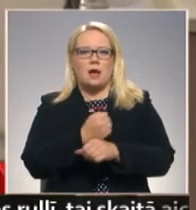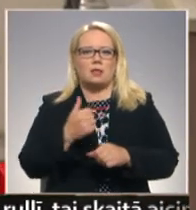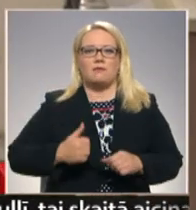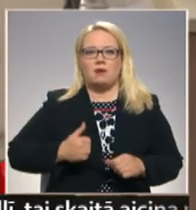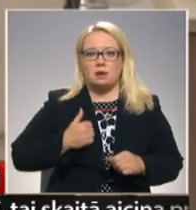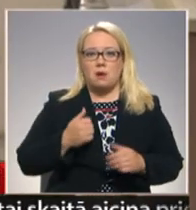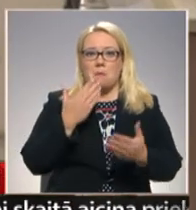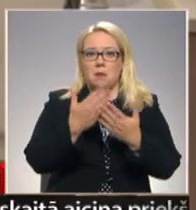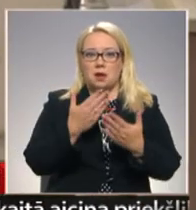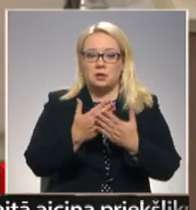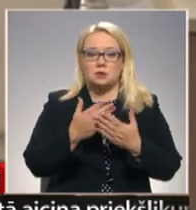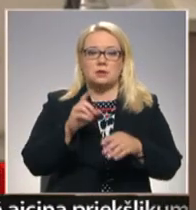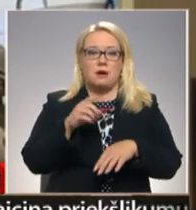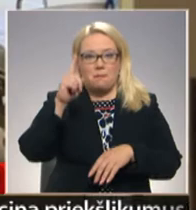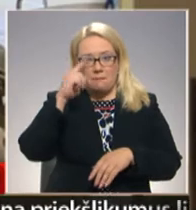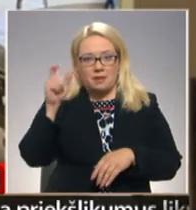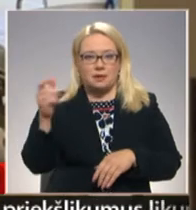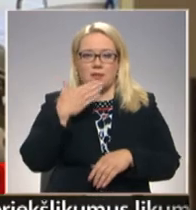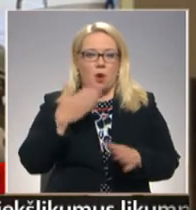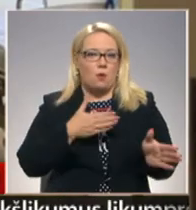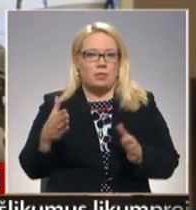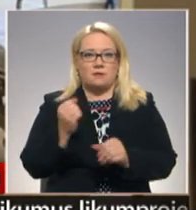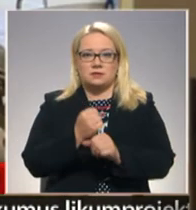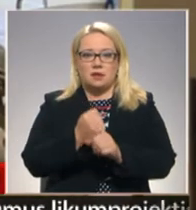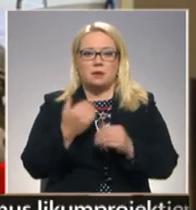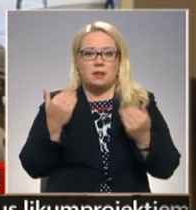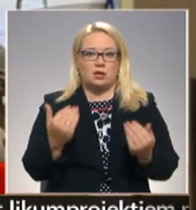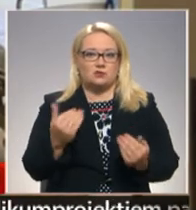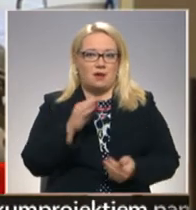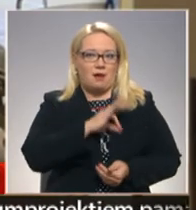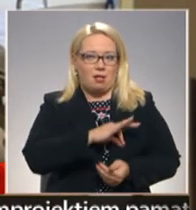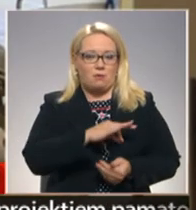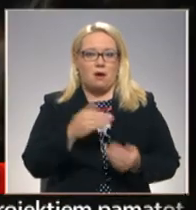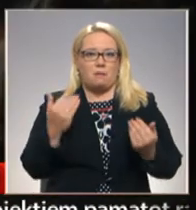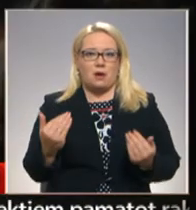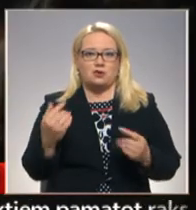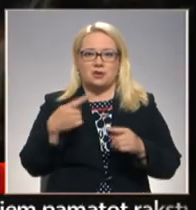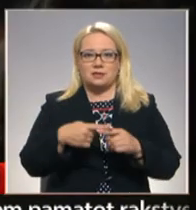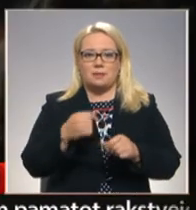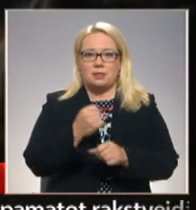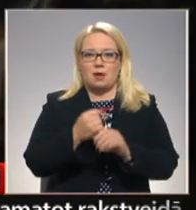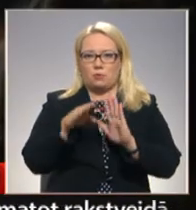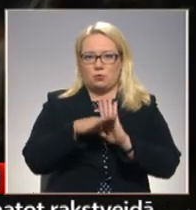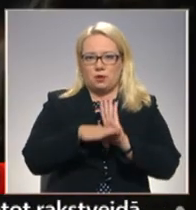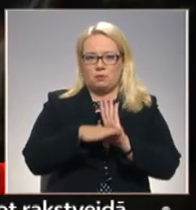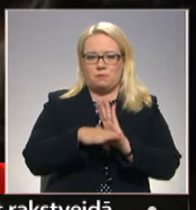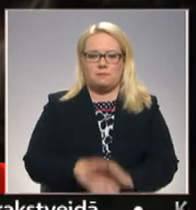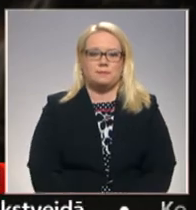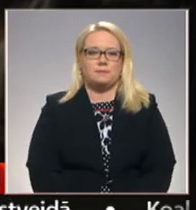devējiem parādījus, ka mediķi nav gatavi strādāt par līdžinējo darba samaksu ar pašreizējiem darba nosacījumi.